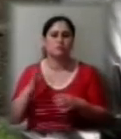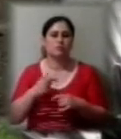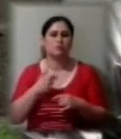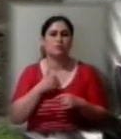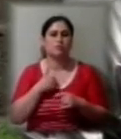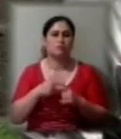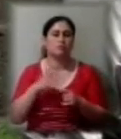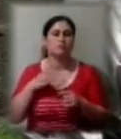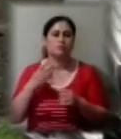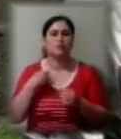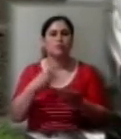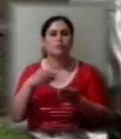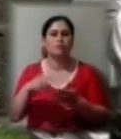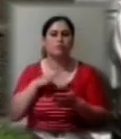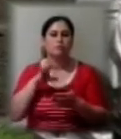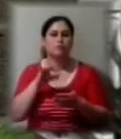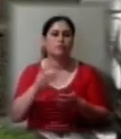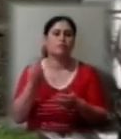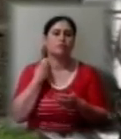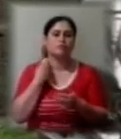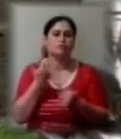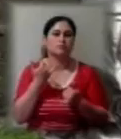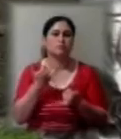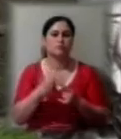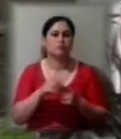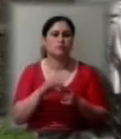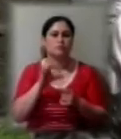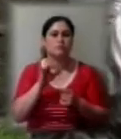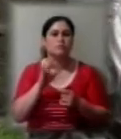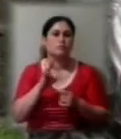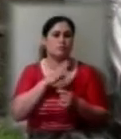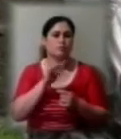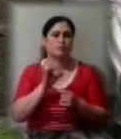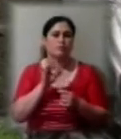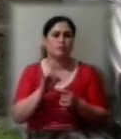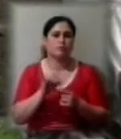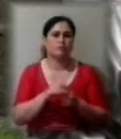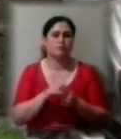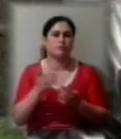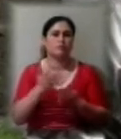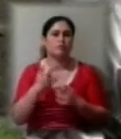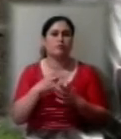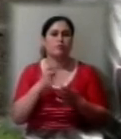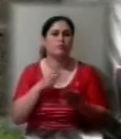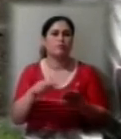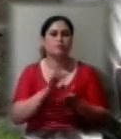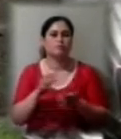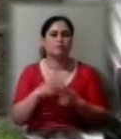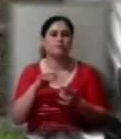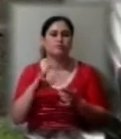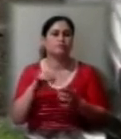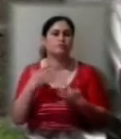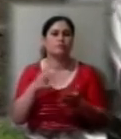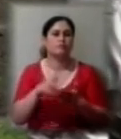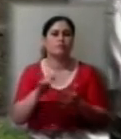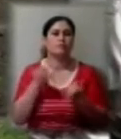тоді вдовг. Сезонного товара тим більше. Сезонного, який він не пішов, він вже не піде зараз, бо вже